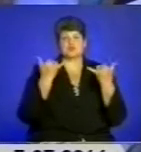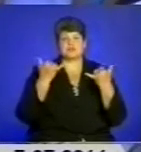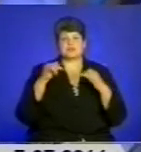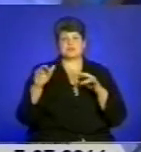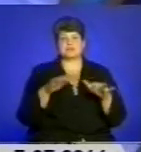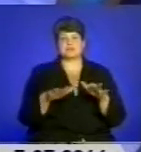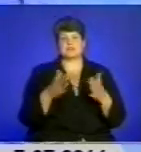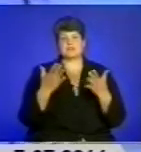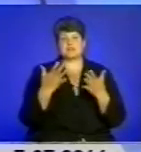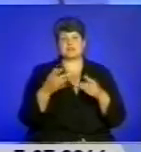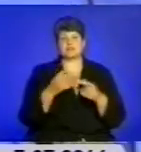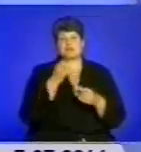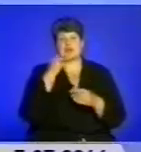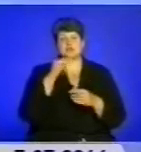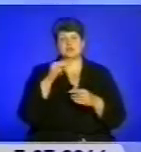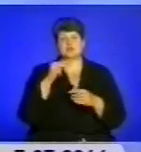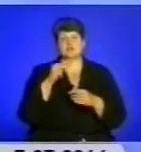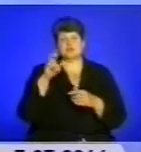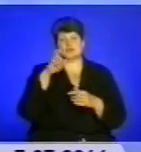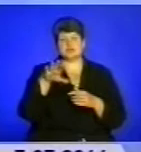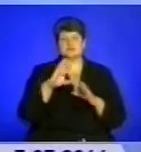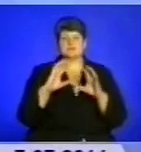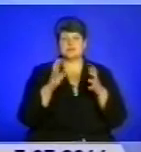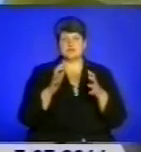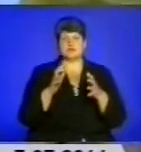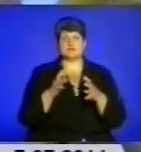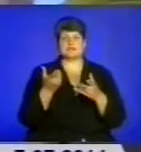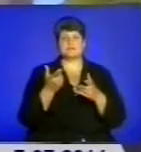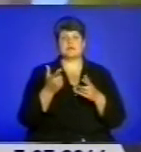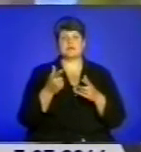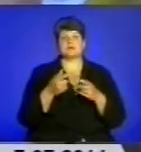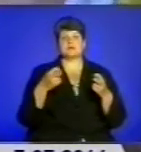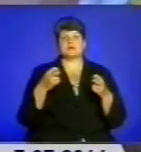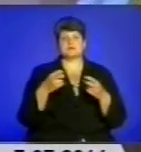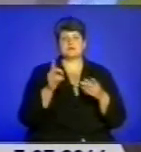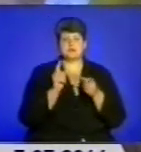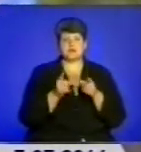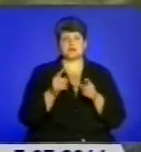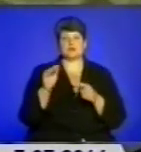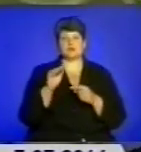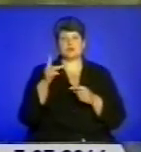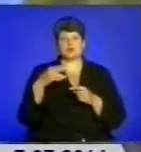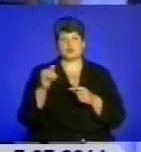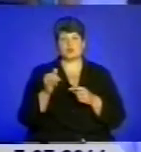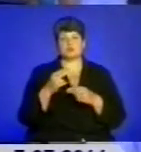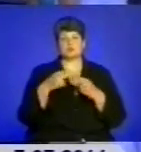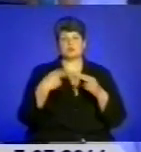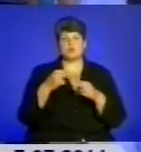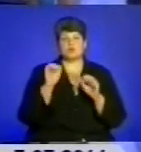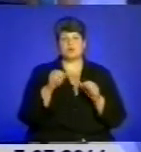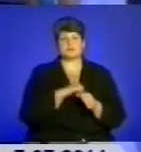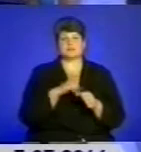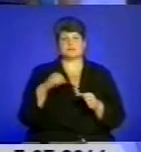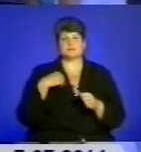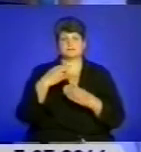кращих країнах світу. Насамперед, стандартний армійський жгут, який в вигляді смуги може накладатися самостійно на будь-яку